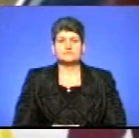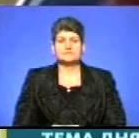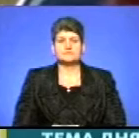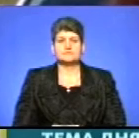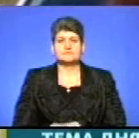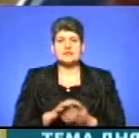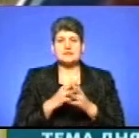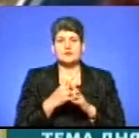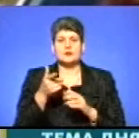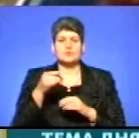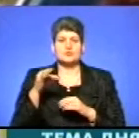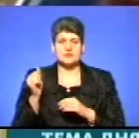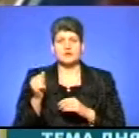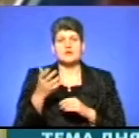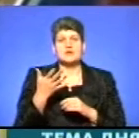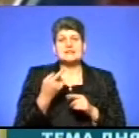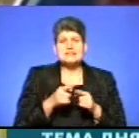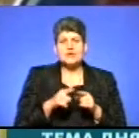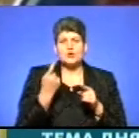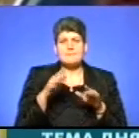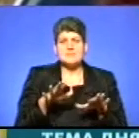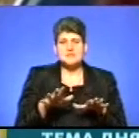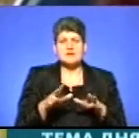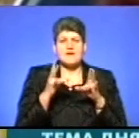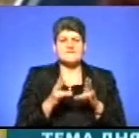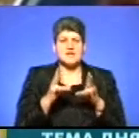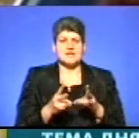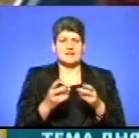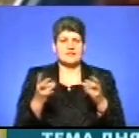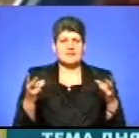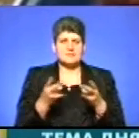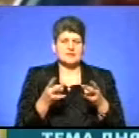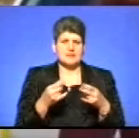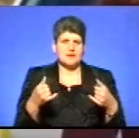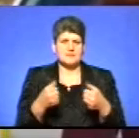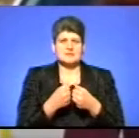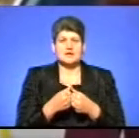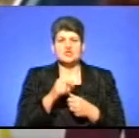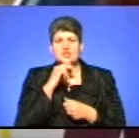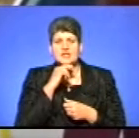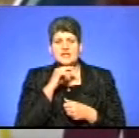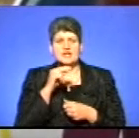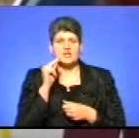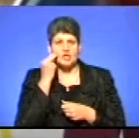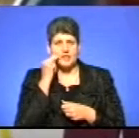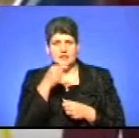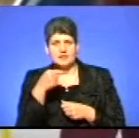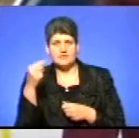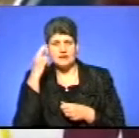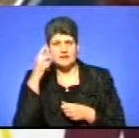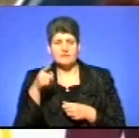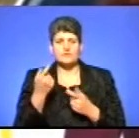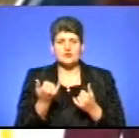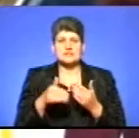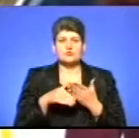Село Гарбузин Козелецького району – одне з міст підвищеної аварійної небезпеки на трасі Чернігів-Київ. Сьогодні тут перебуває патрульна поліція.